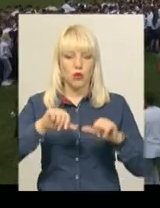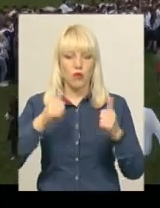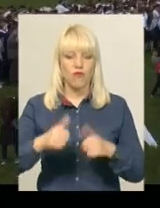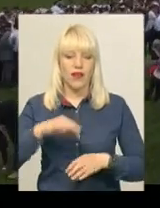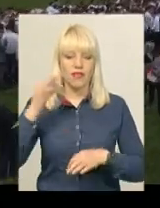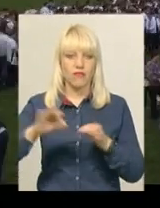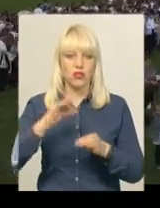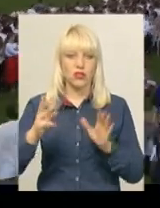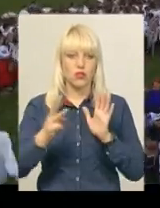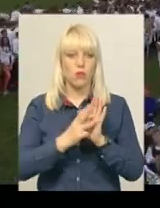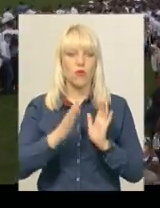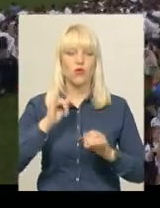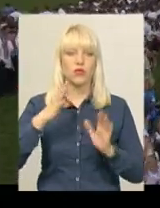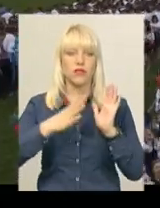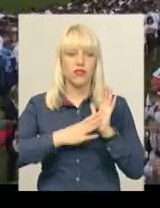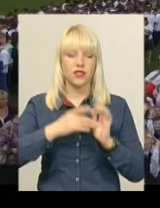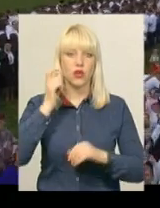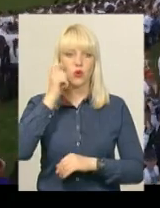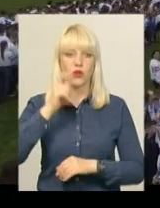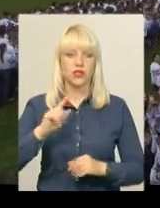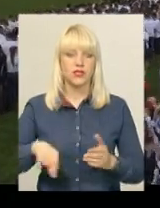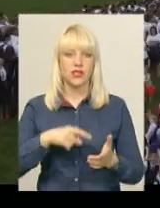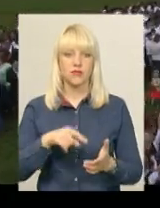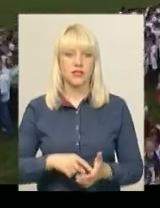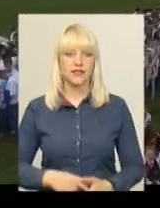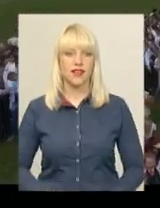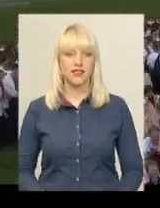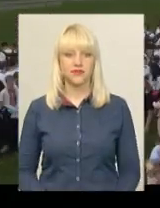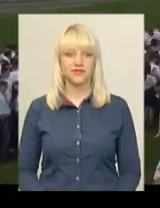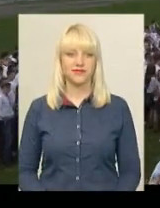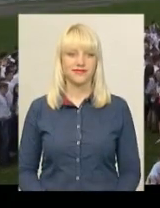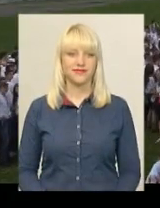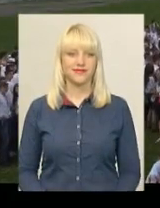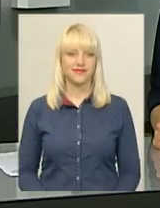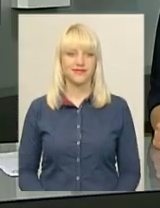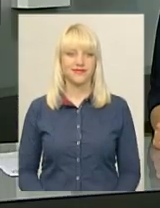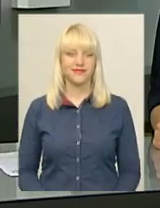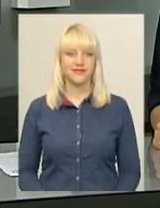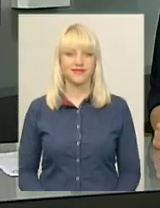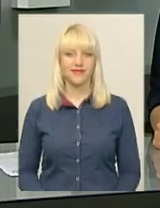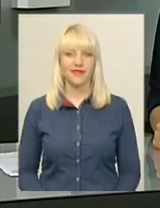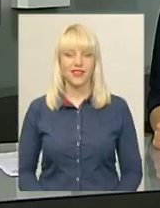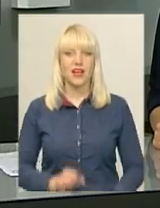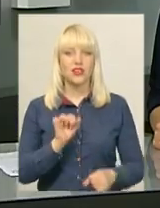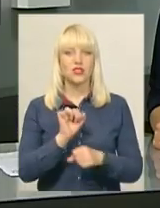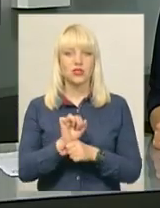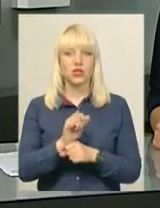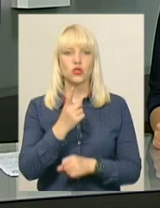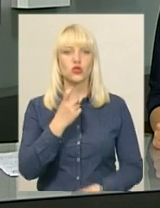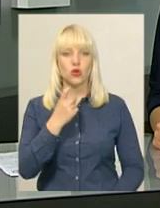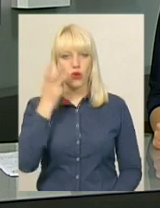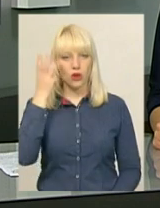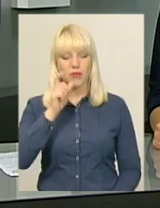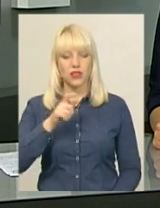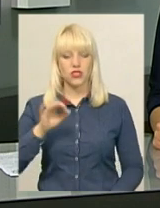відбувся у дев'яти українських містах. Світлана Русіна, Віктор Кривий, новини «Поділлят Центр». Сто хмельничан у вишиванках